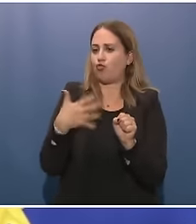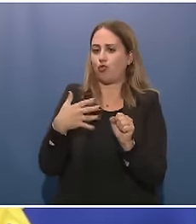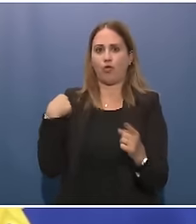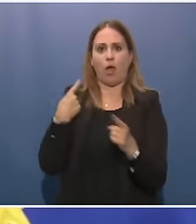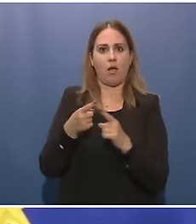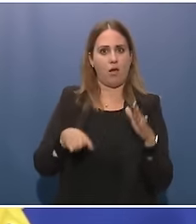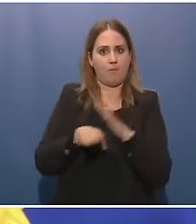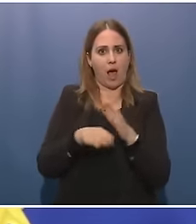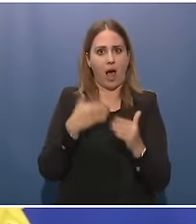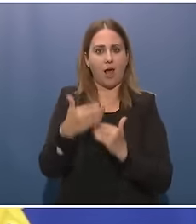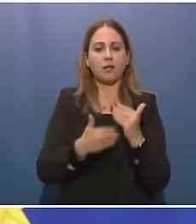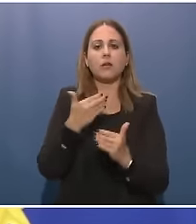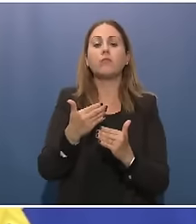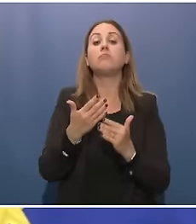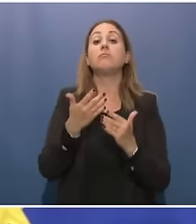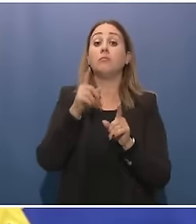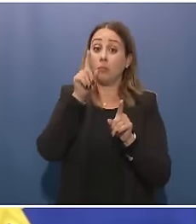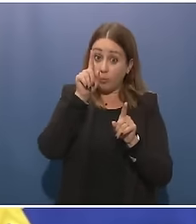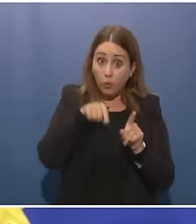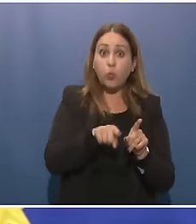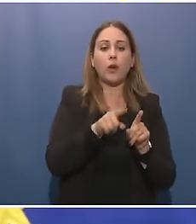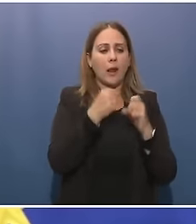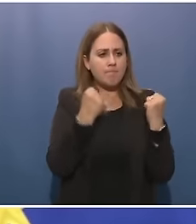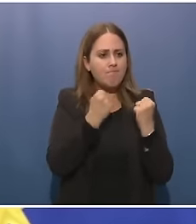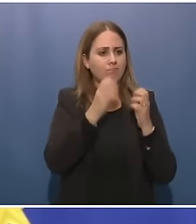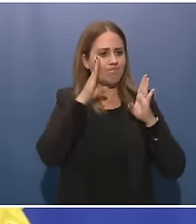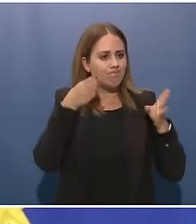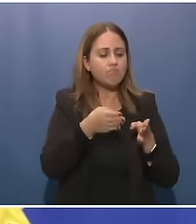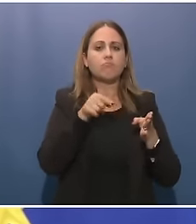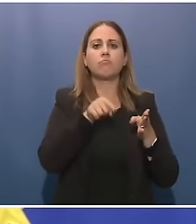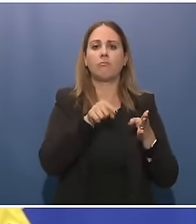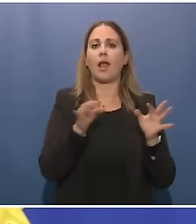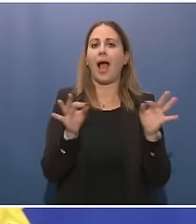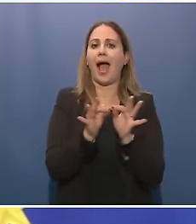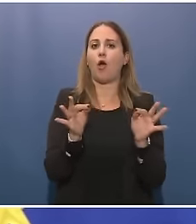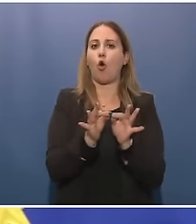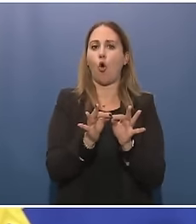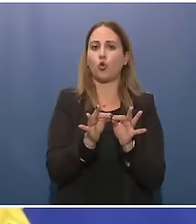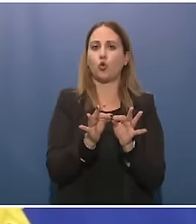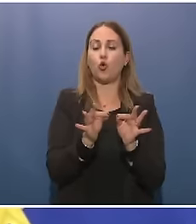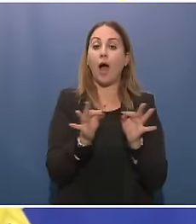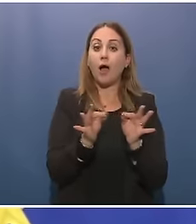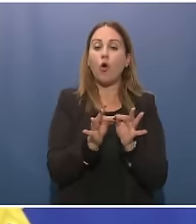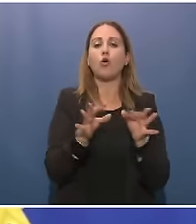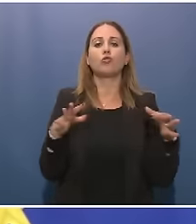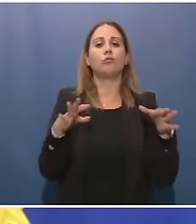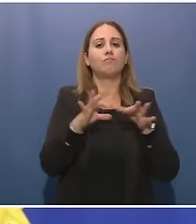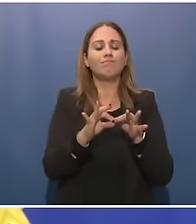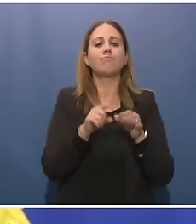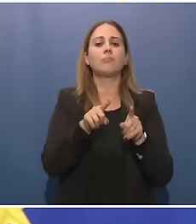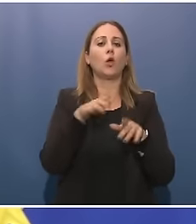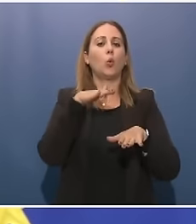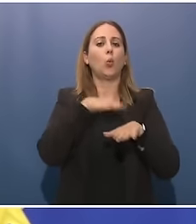Ovviamente stiamo continuando a lavorare anche per garantire l'attuazione dell'accordo sull'utilizzo degli interessi